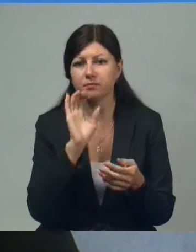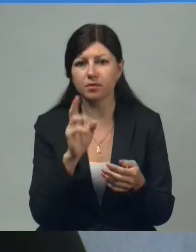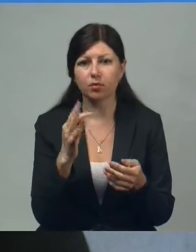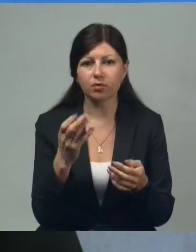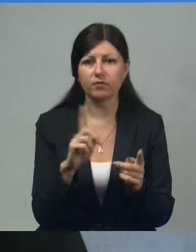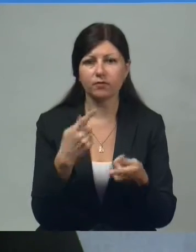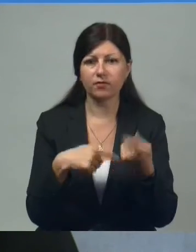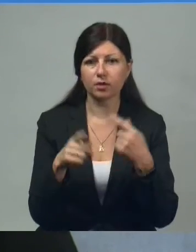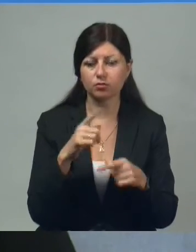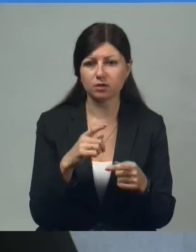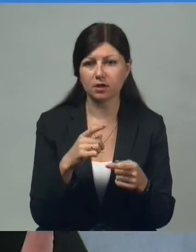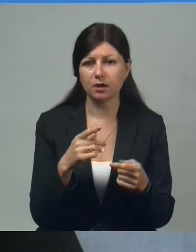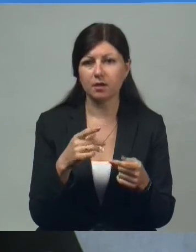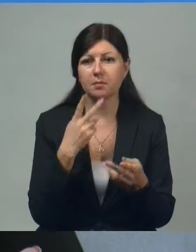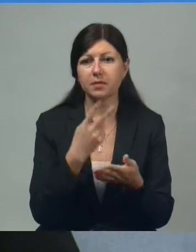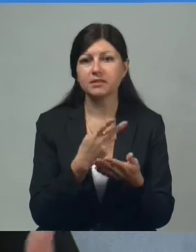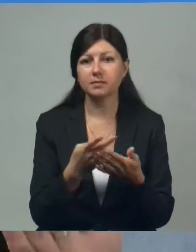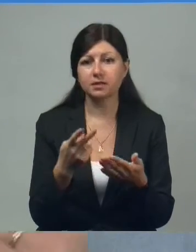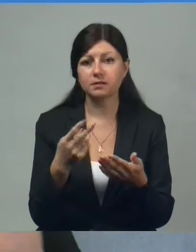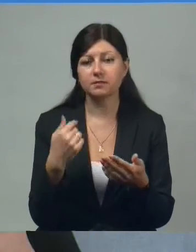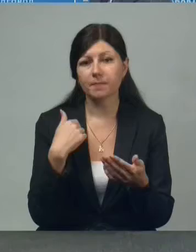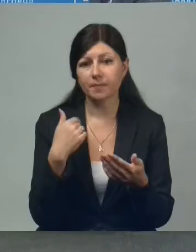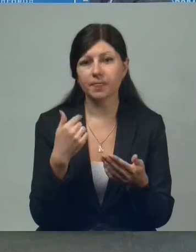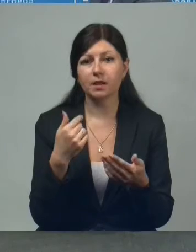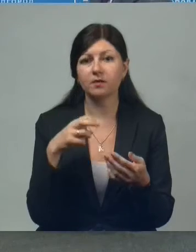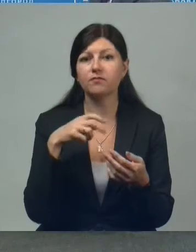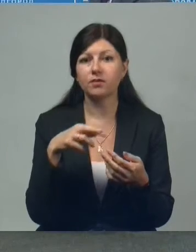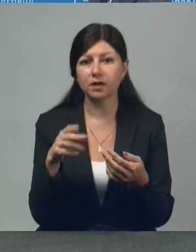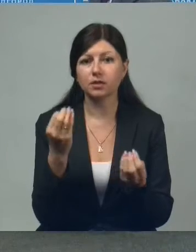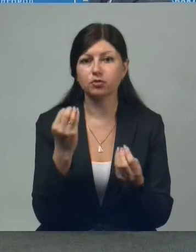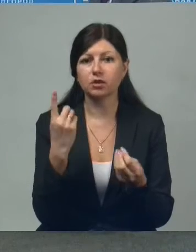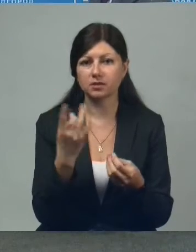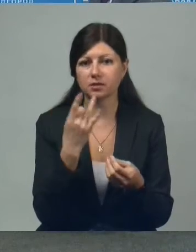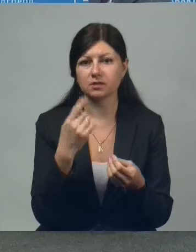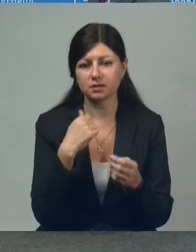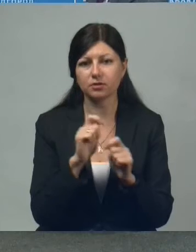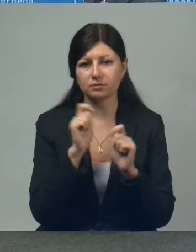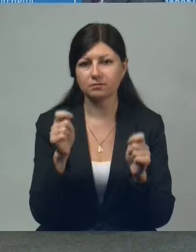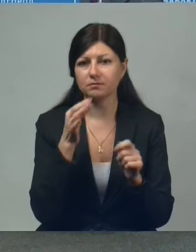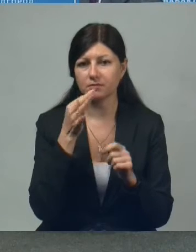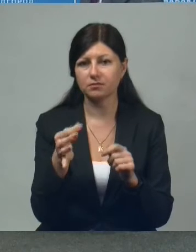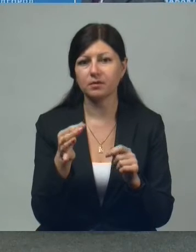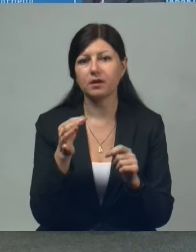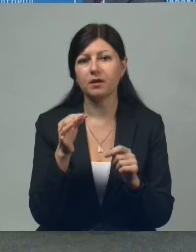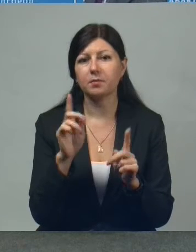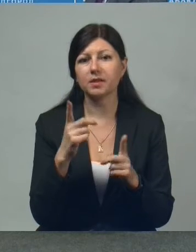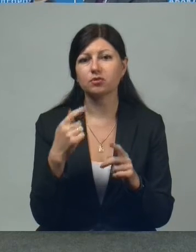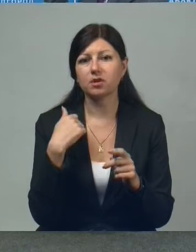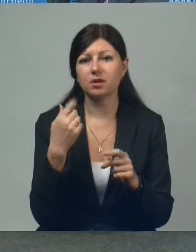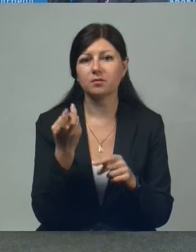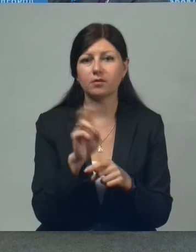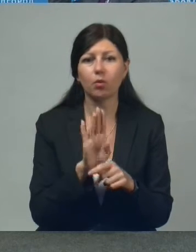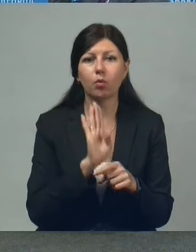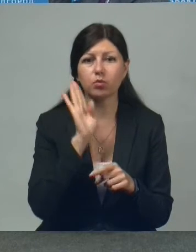вернуться назад, посмотреть. Я вот, допустим, выходила еще один раз, вам открою секрет, ну, потому что я вошла